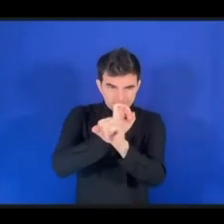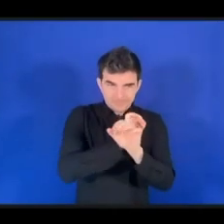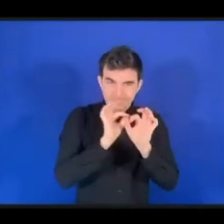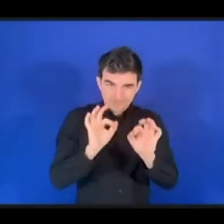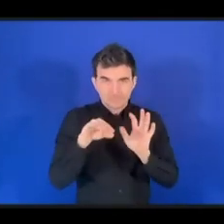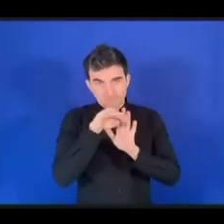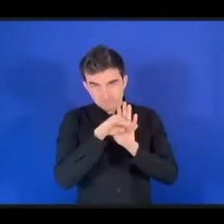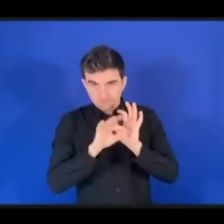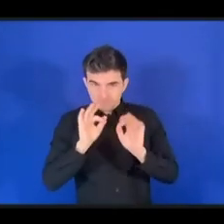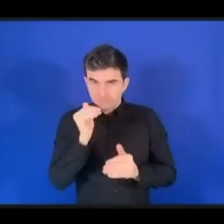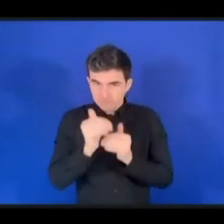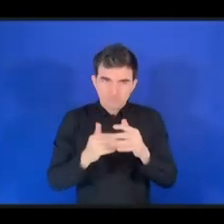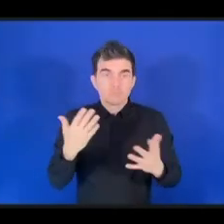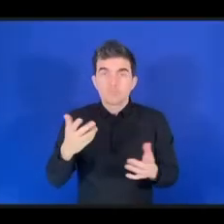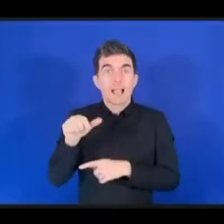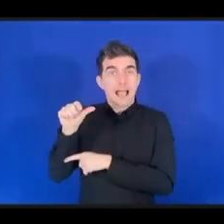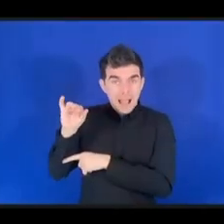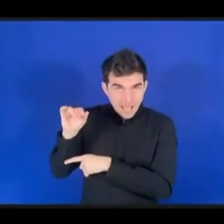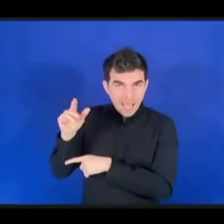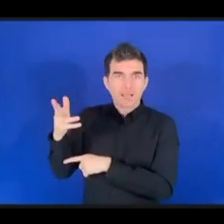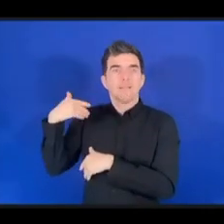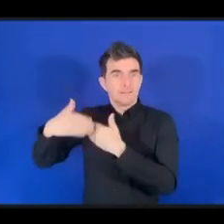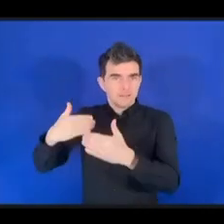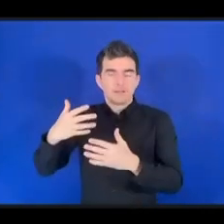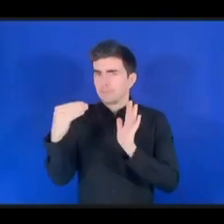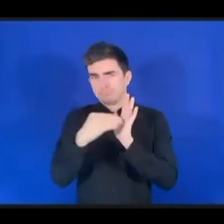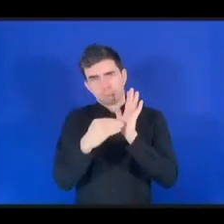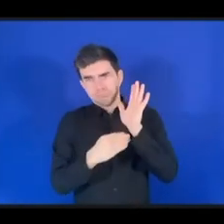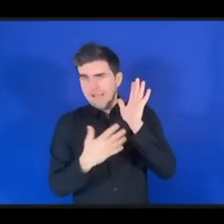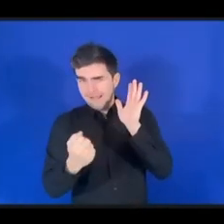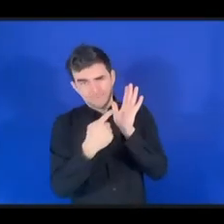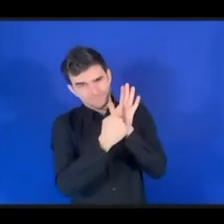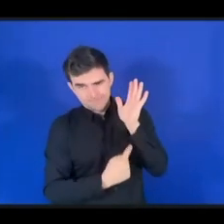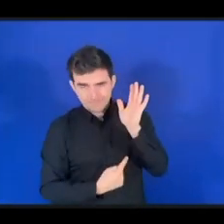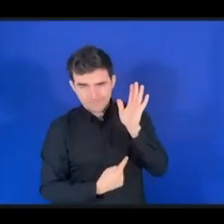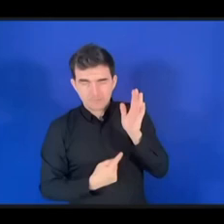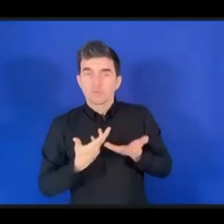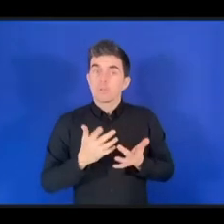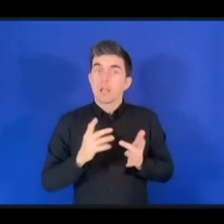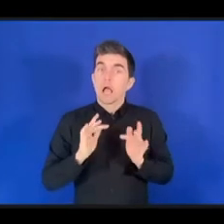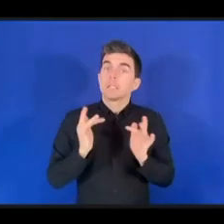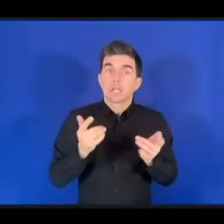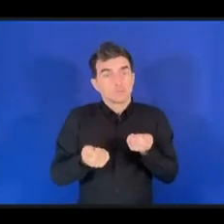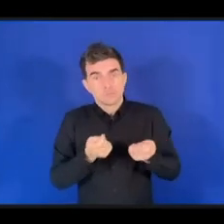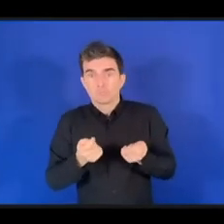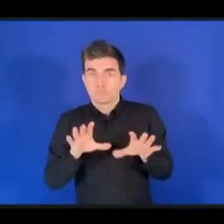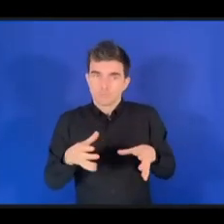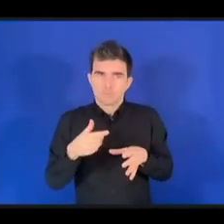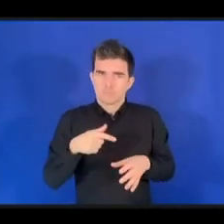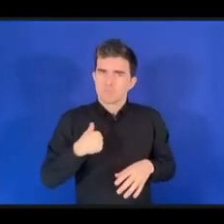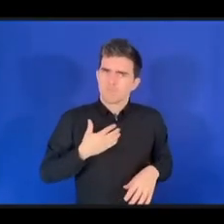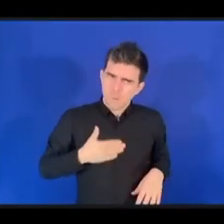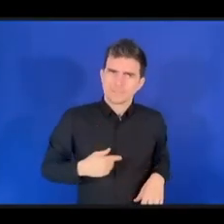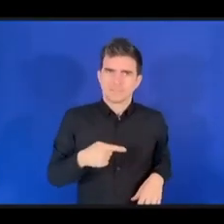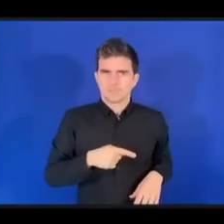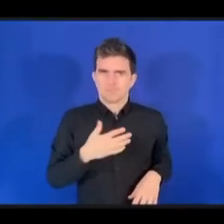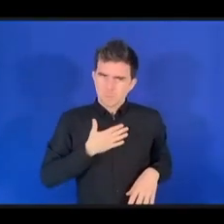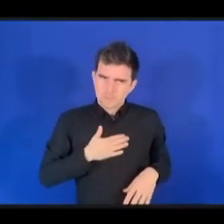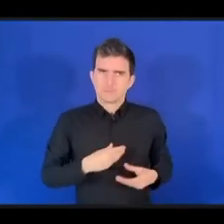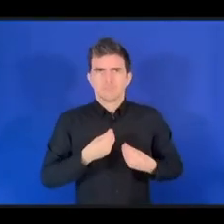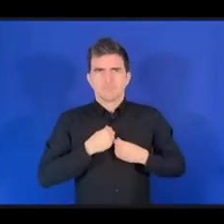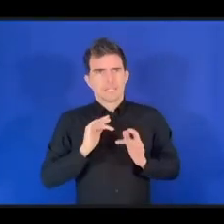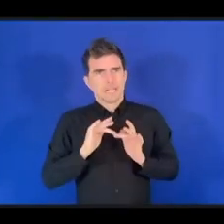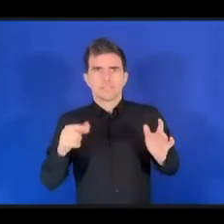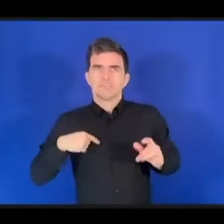Форум по управлению интернетом, к которому мы стремимся, даст нам интернет, который нам необходим. В завершение я хочу поблагодарить правительство